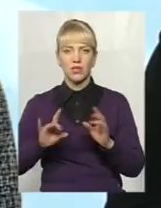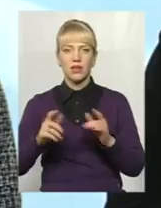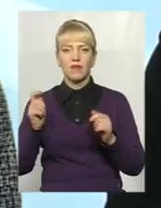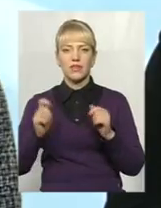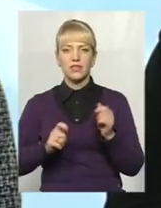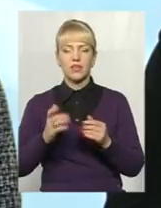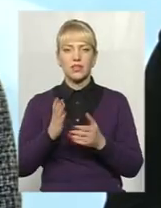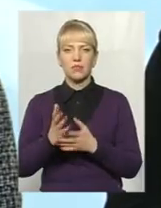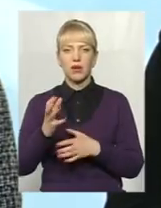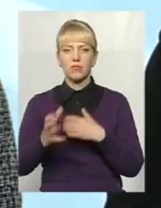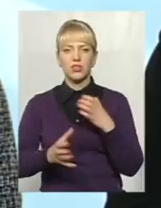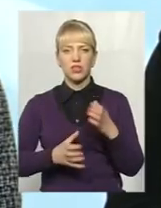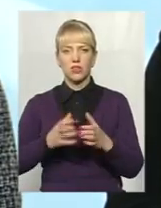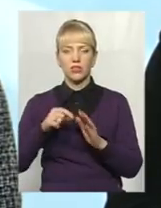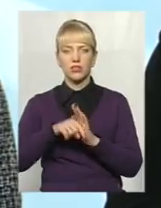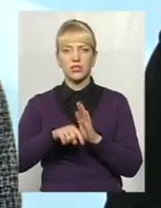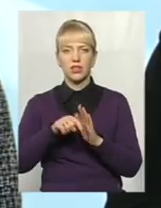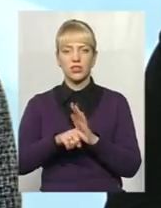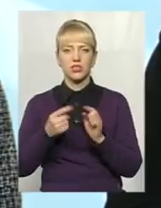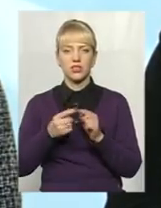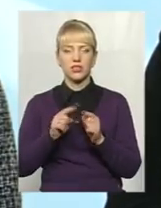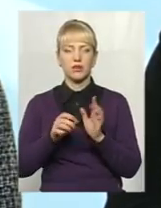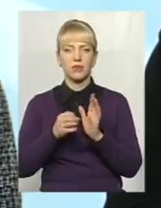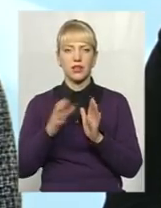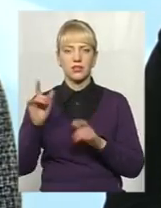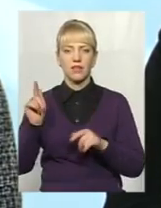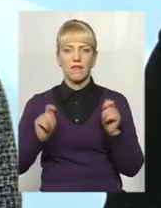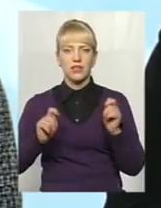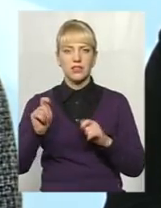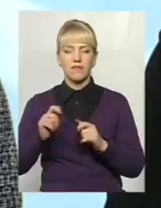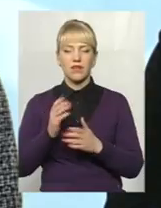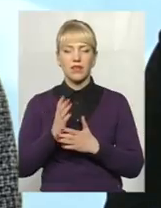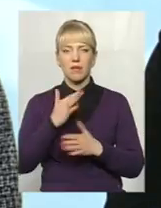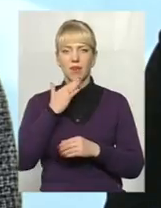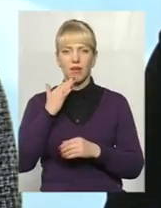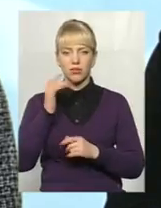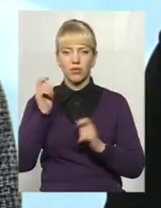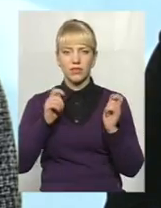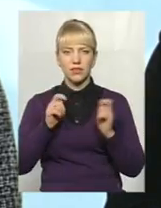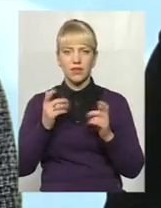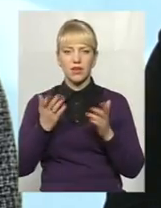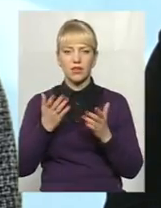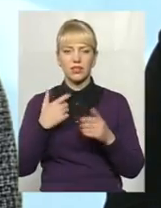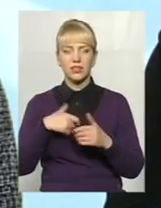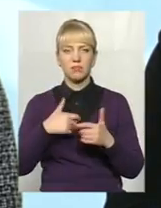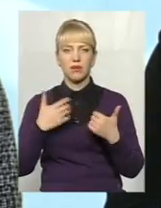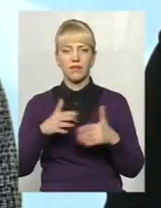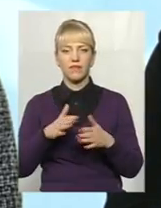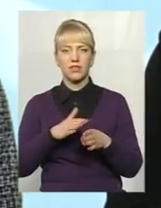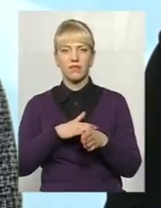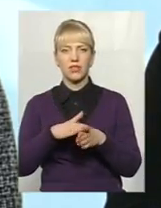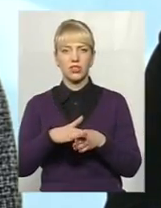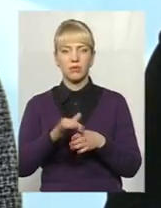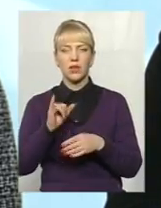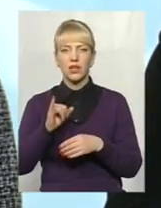міжнародного значення, це близько 15 фестивалів. Є ряд фестивалів, які себе вже вичерпали.